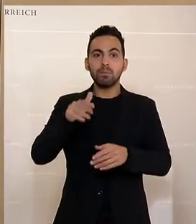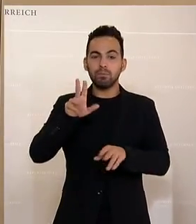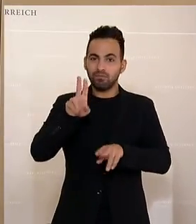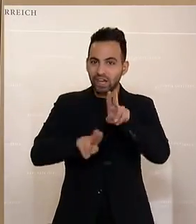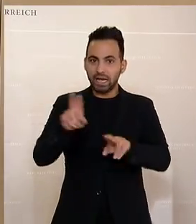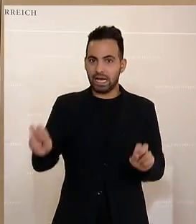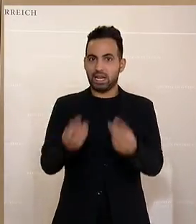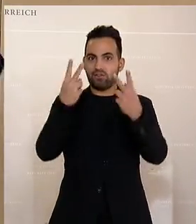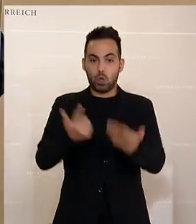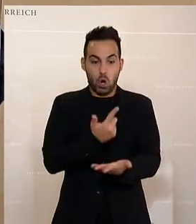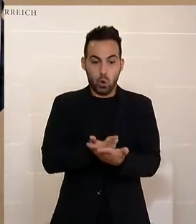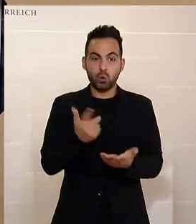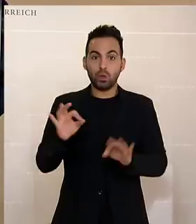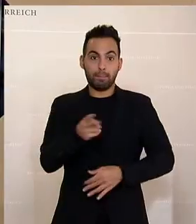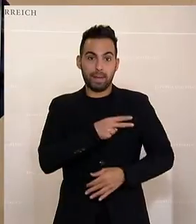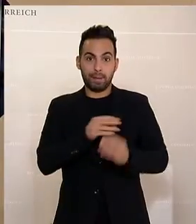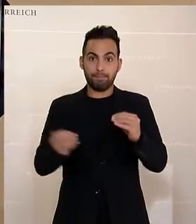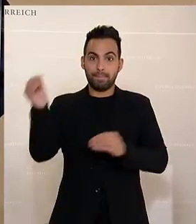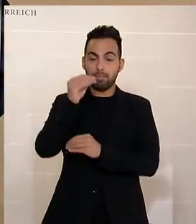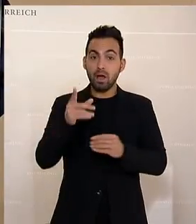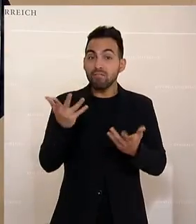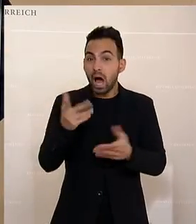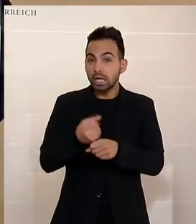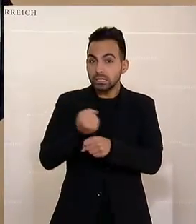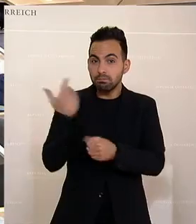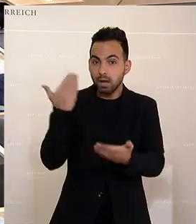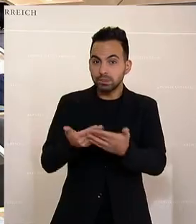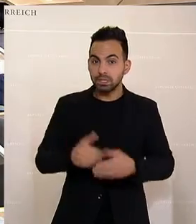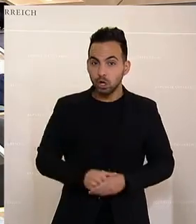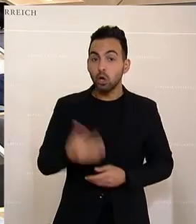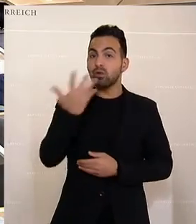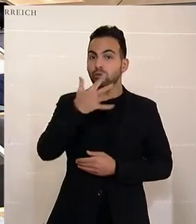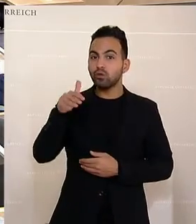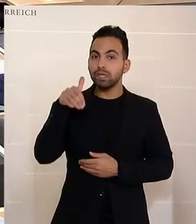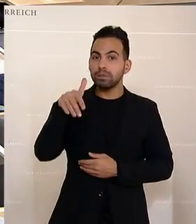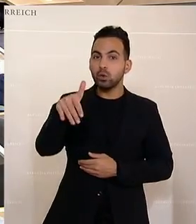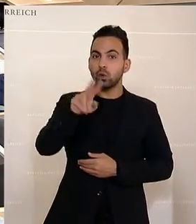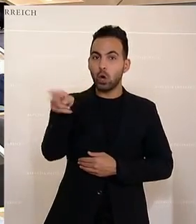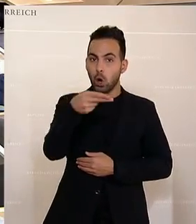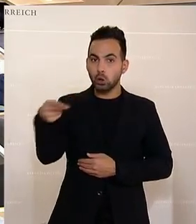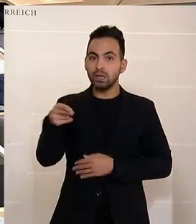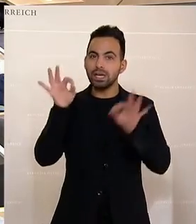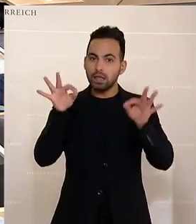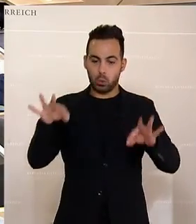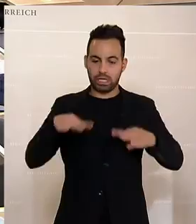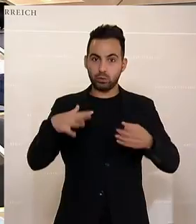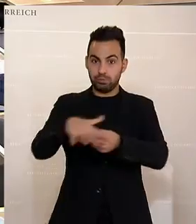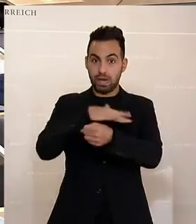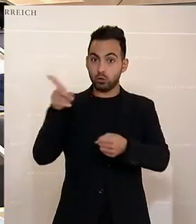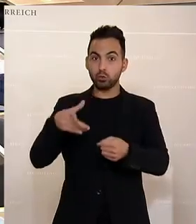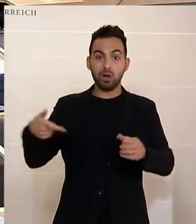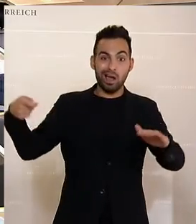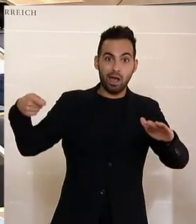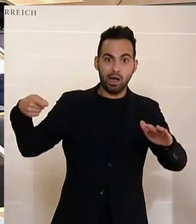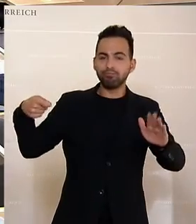eine Prämie bekommen. Wissen Sie, was Sie in der Zwischenzeit gemacht haben? Sie haben 500 Millionen Euro, die genau in diesen Gesundheitsbereich reingehört hätten. Die haben Sie genommen